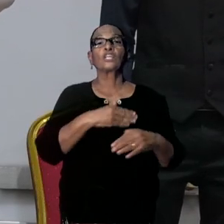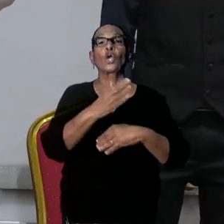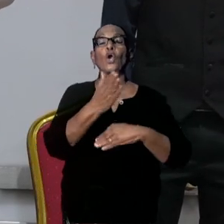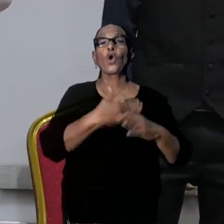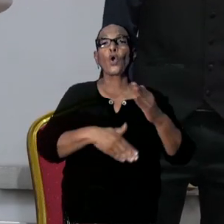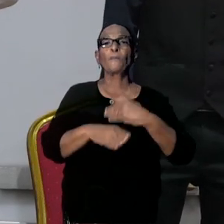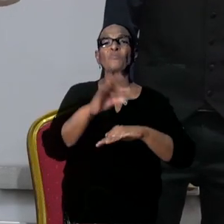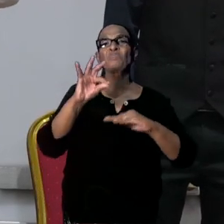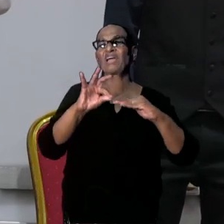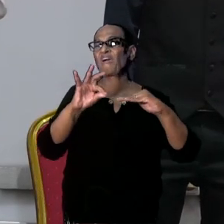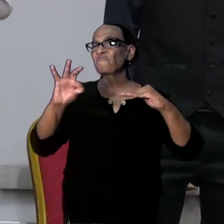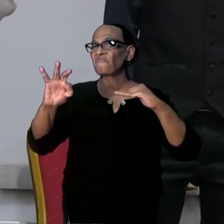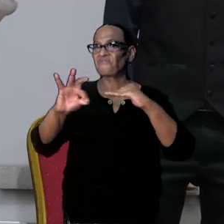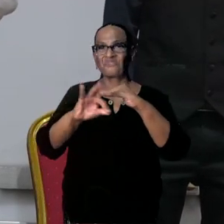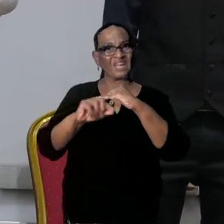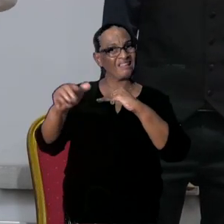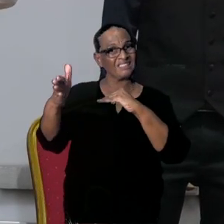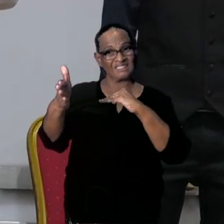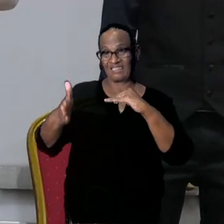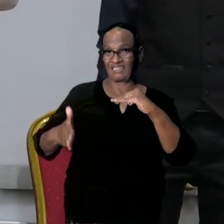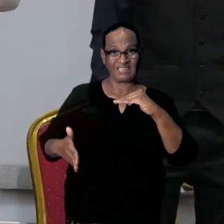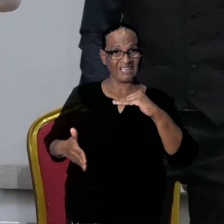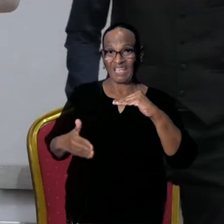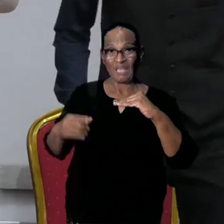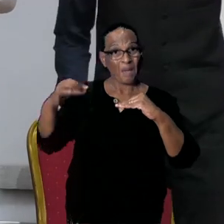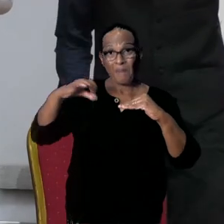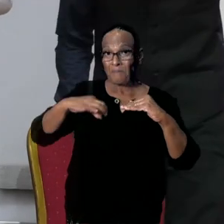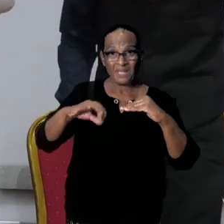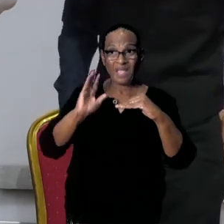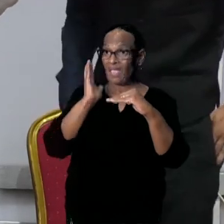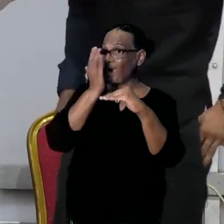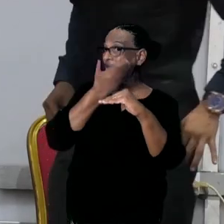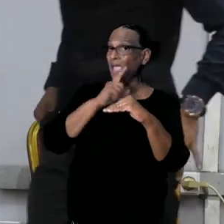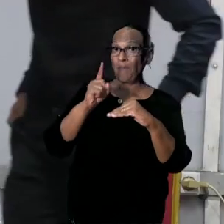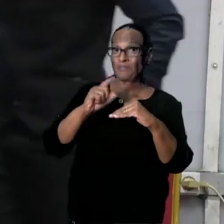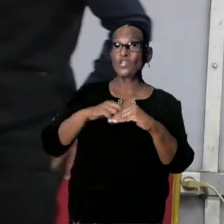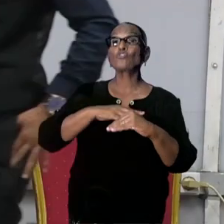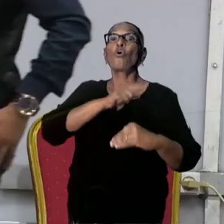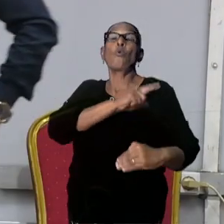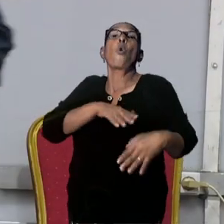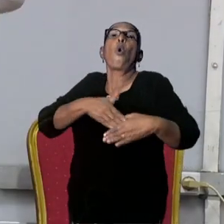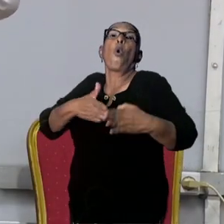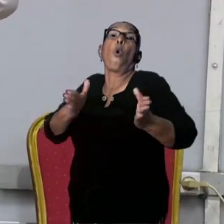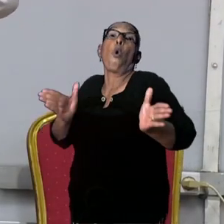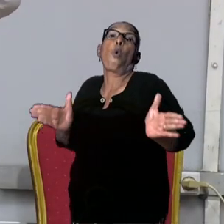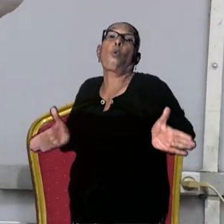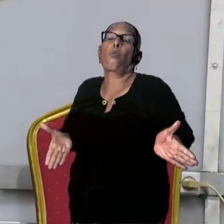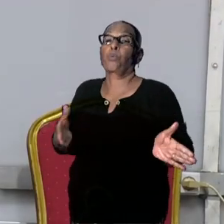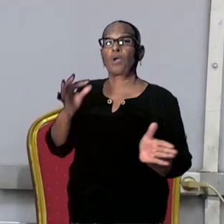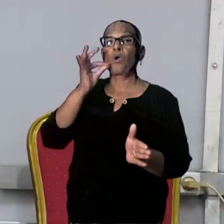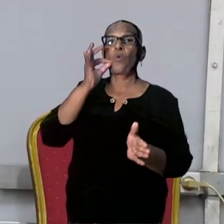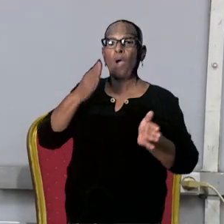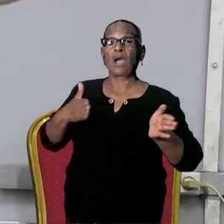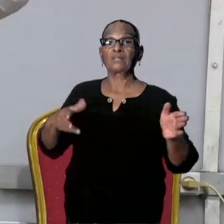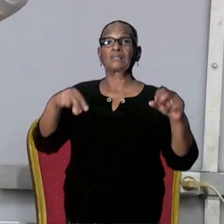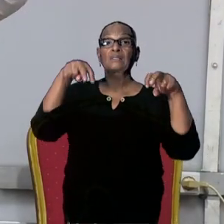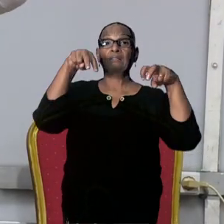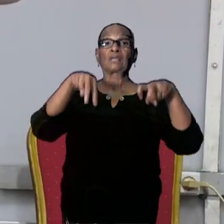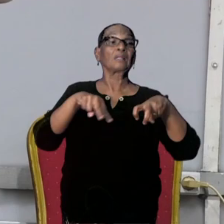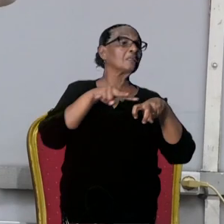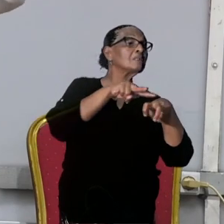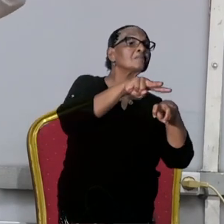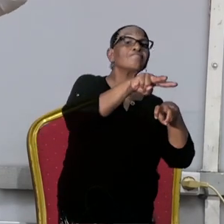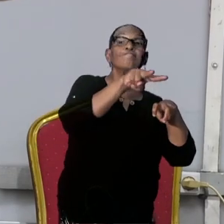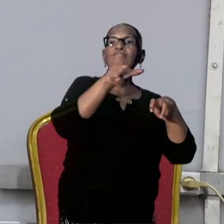grensminister? Het is geen geheim. Er gebeuren geen dingen, kibri kibri. U kunt gewoon bij het water gaan staan en u ziet die boten.